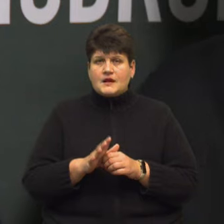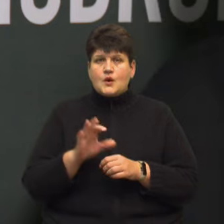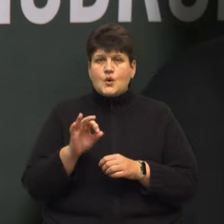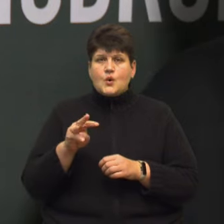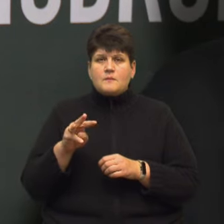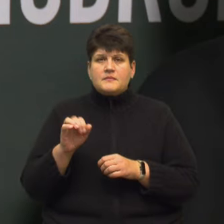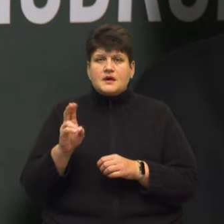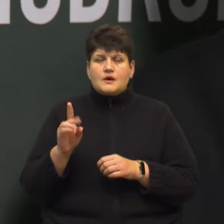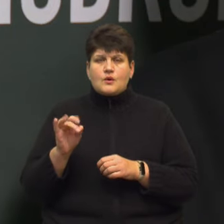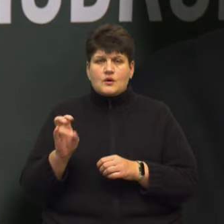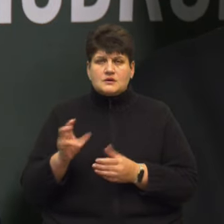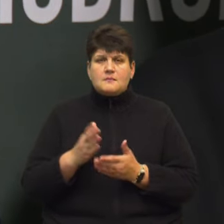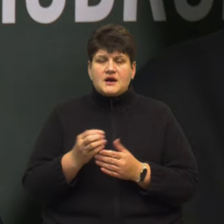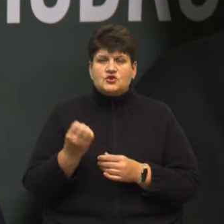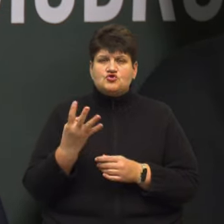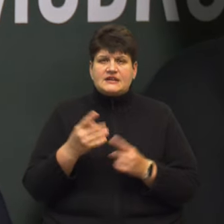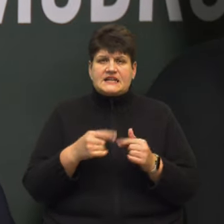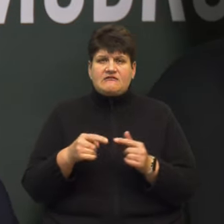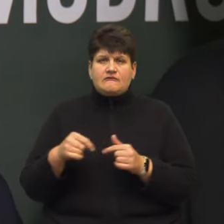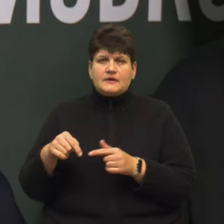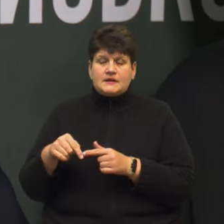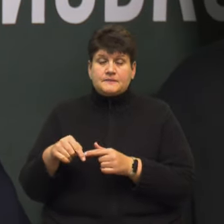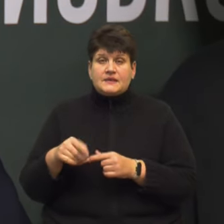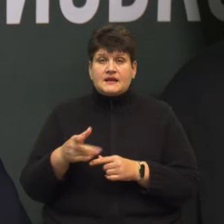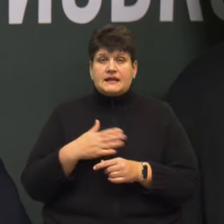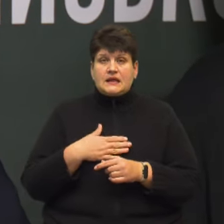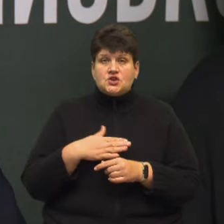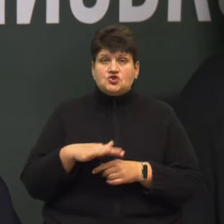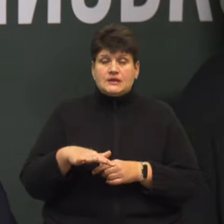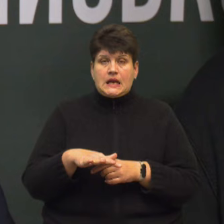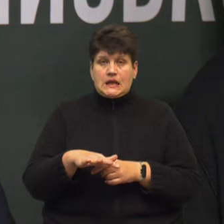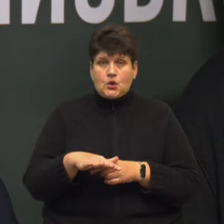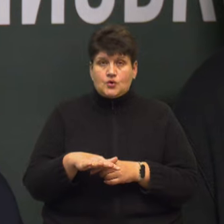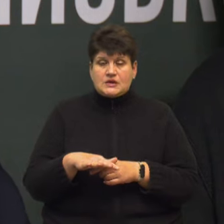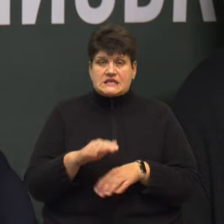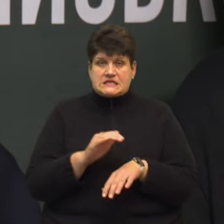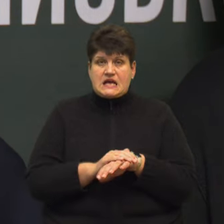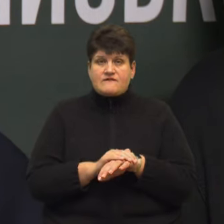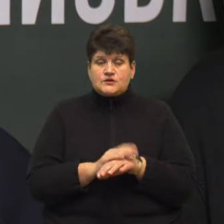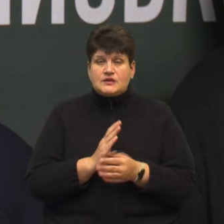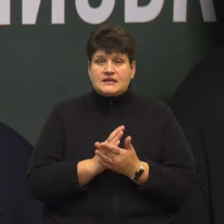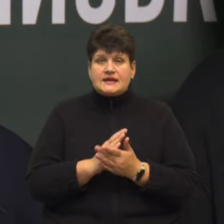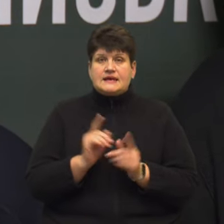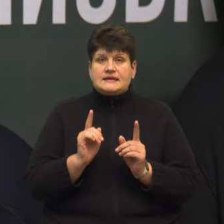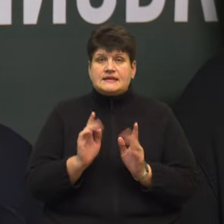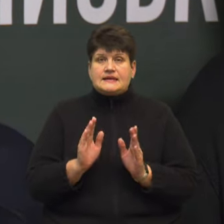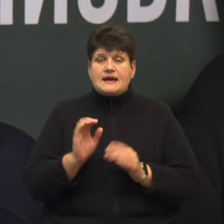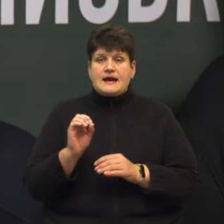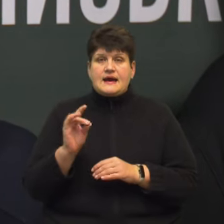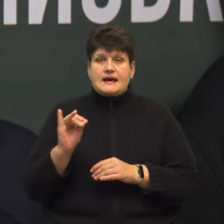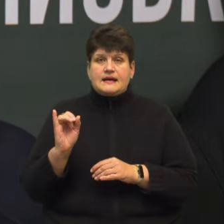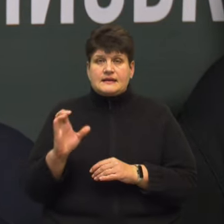має 14 підвидів і на нашій території зафіксований тільки еріс, який